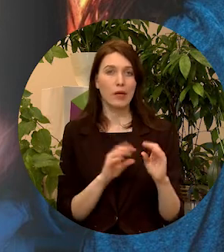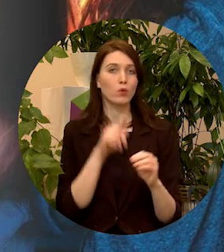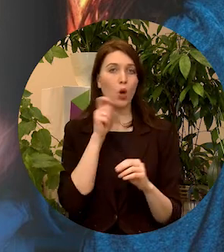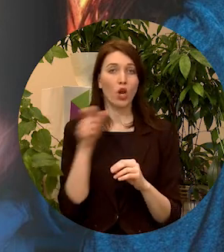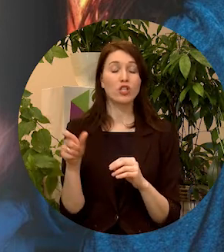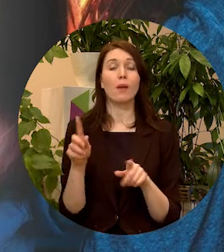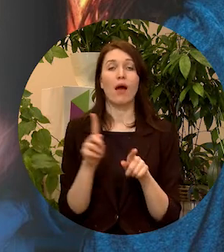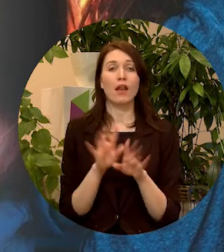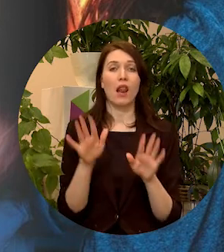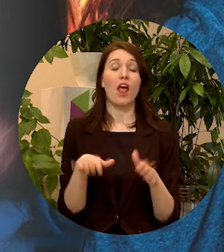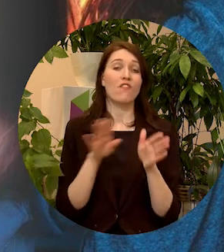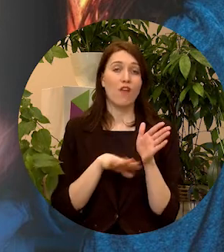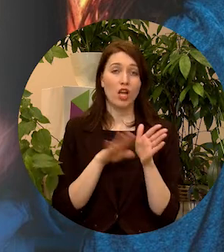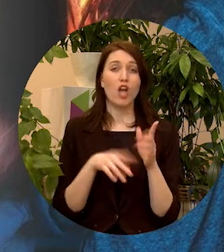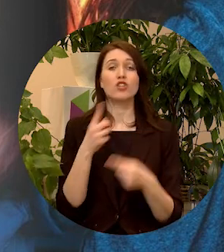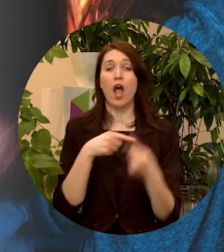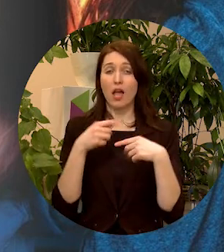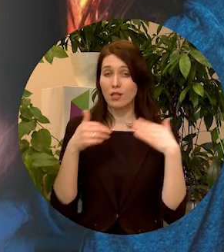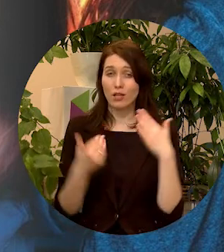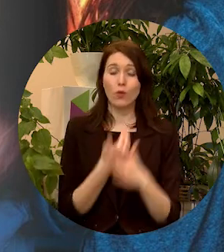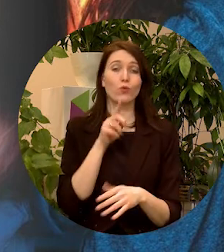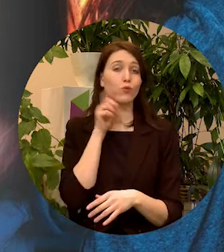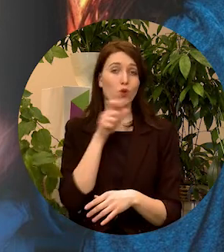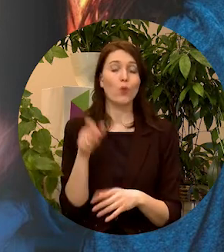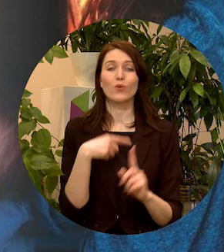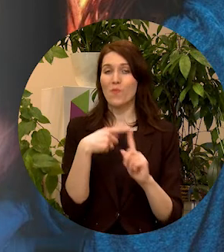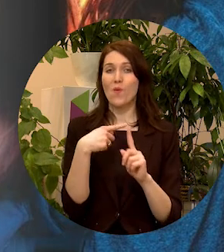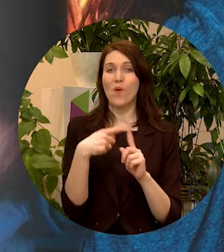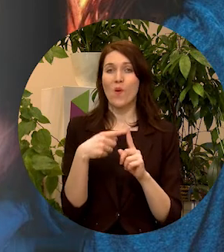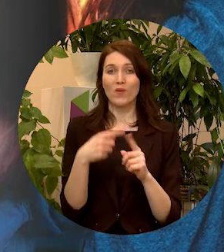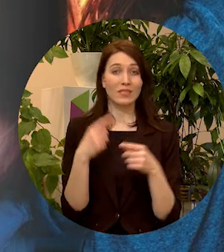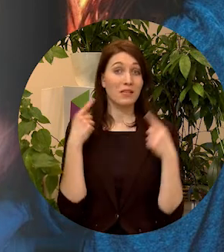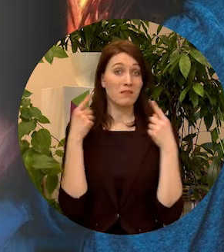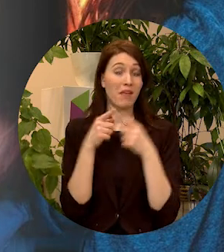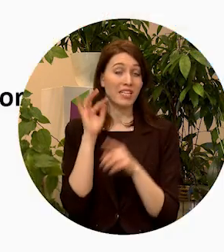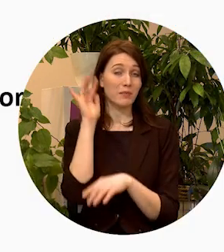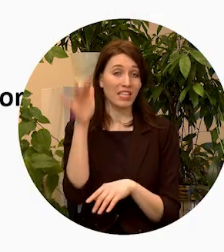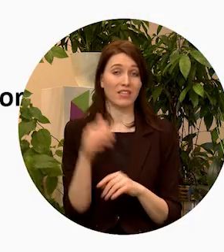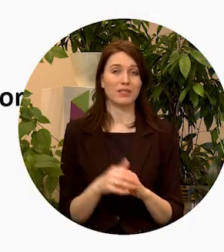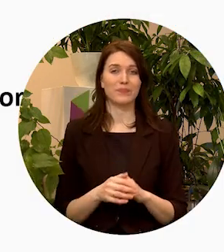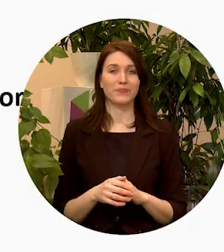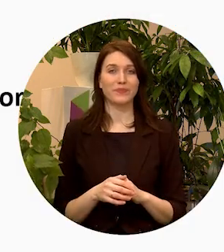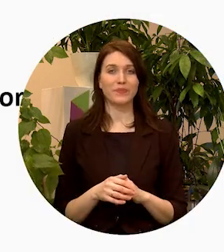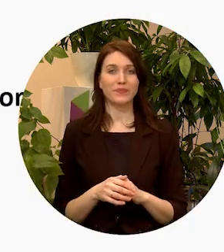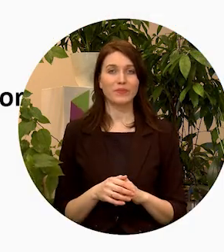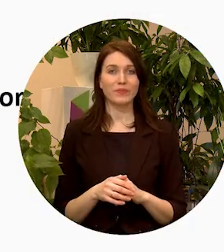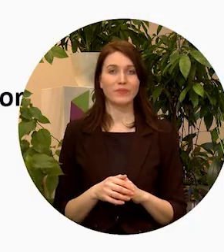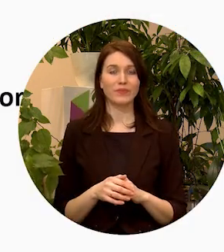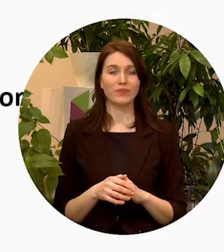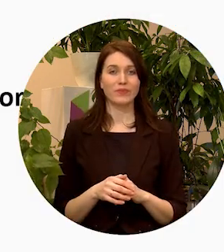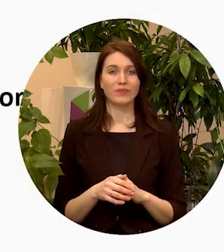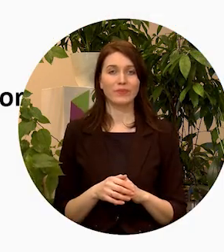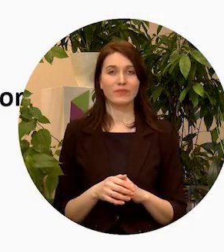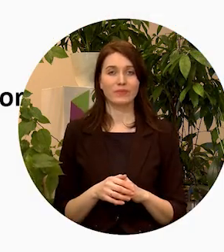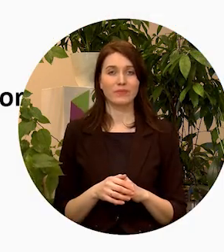un, lai gluži vienkārši atjaunotu jauniešu pozitīvās perspektīvas. Un ir